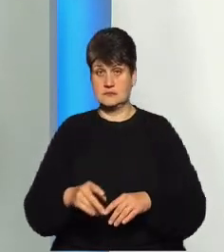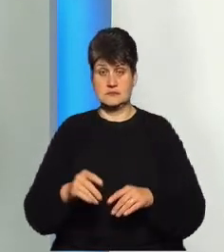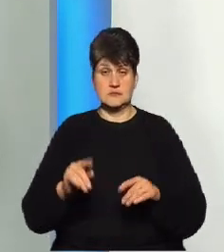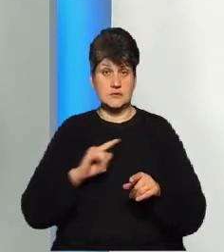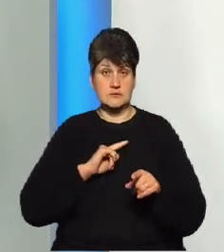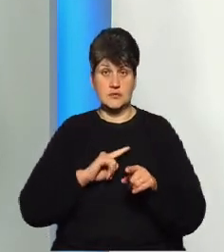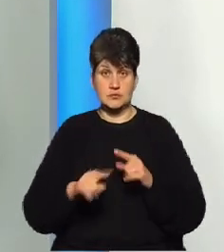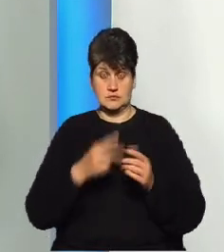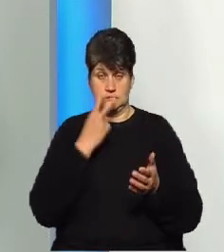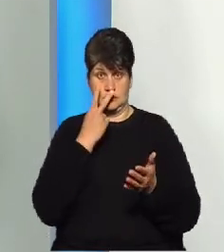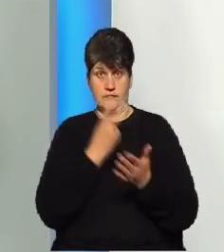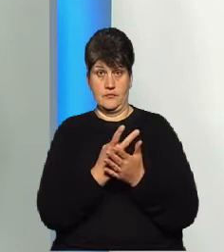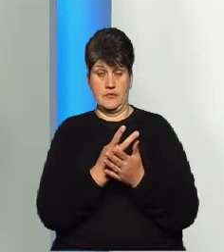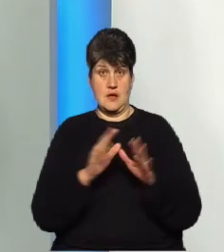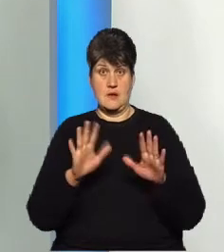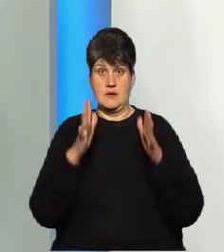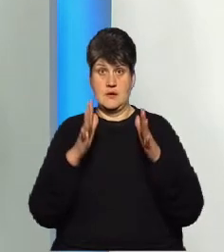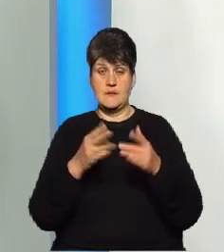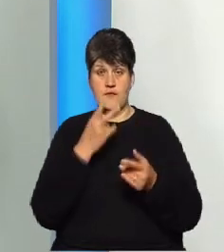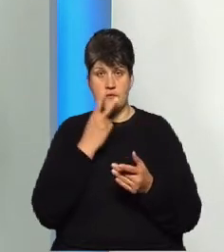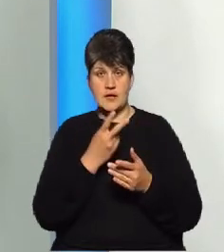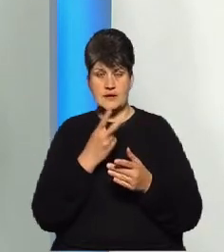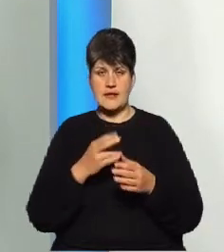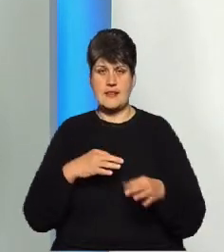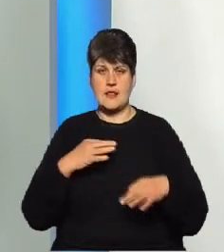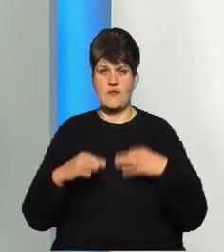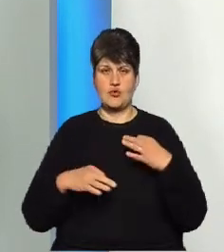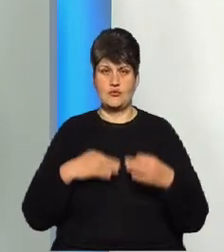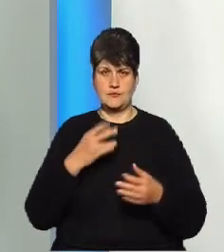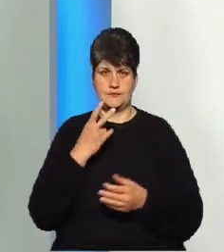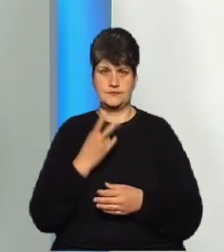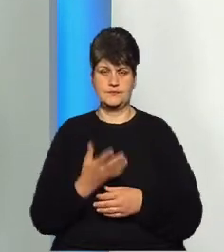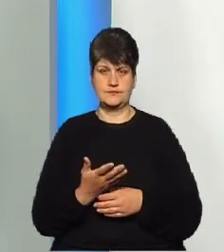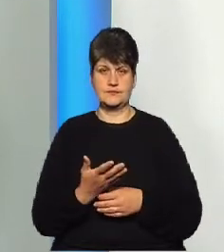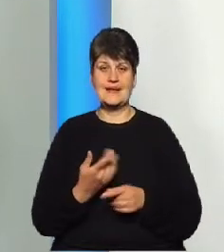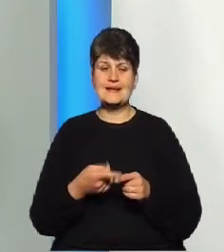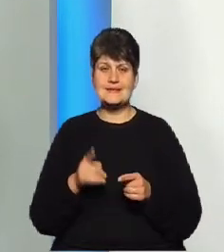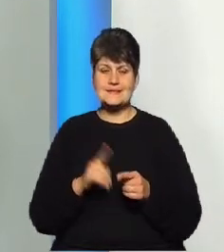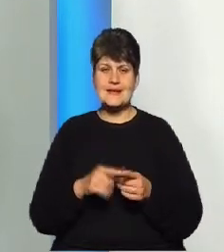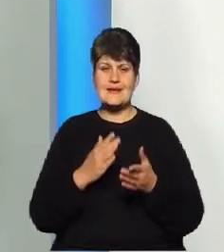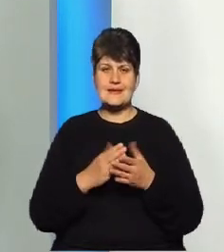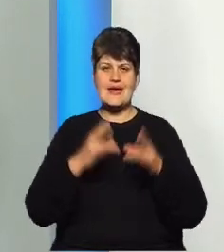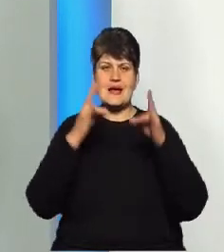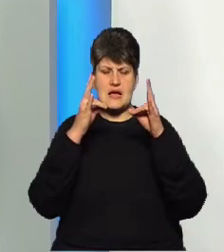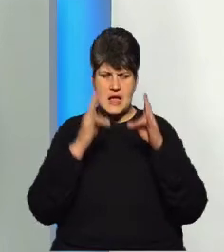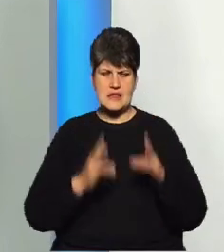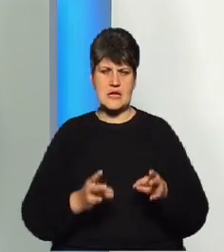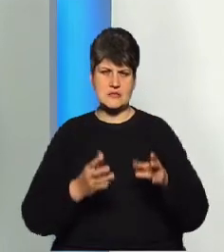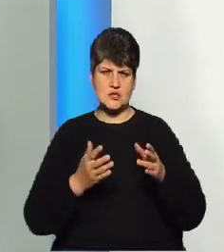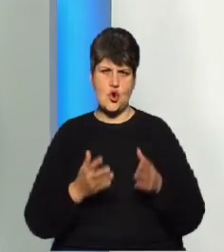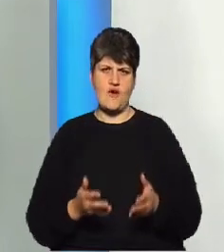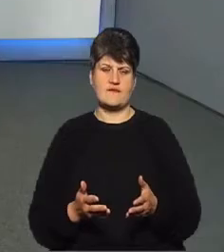і відповідною неврологічною симптоматикою. Це є катастрофа, іншими словами, є катастрофа для